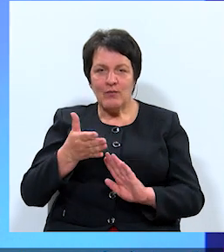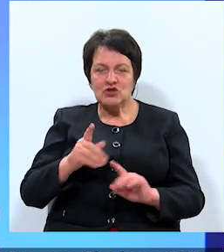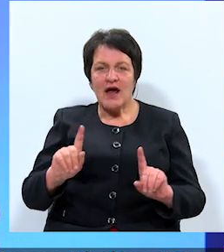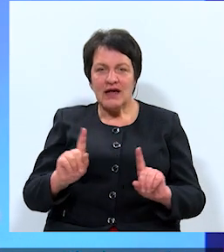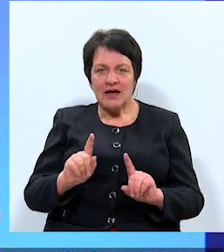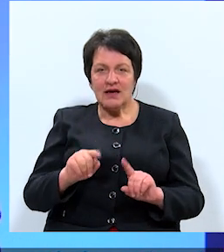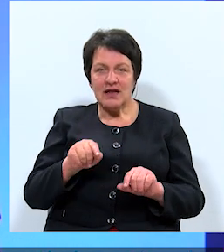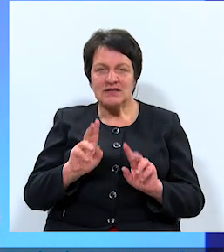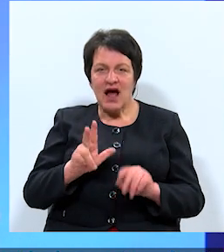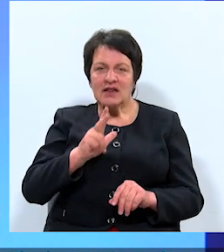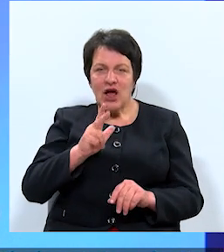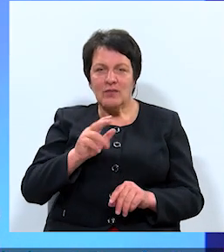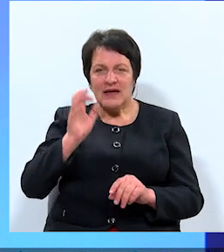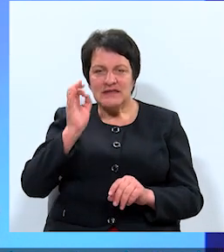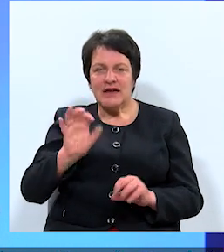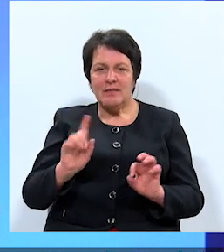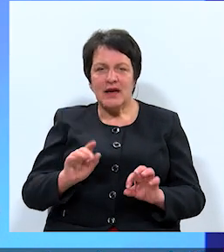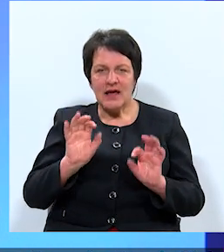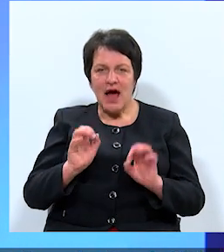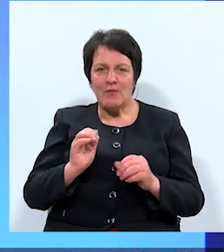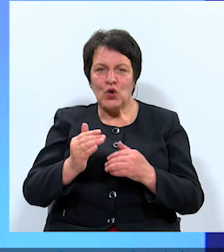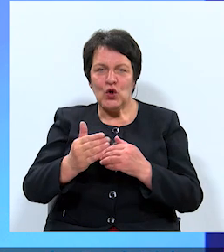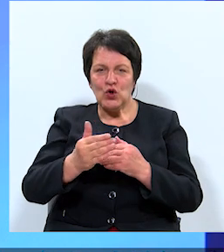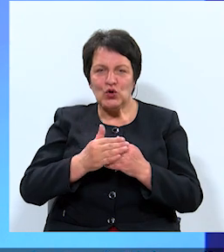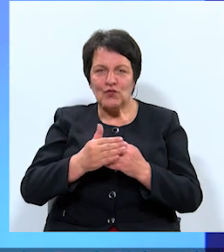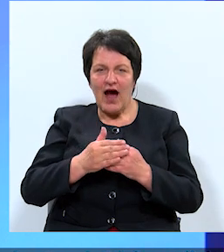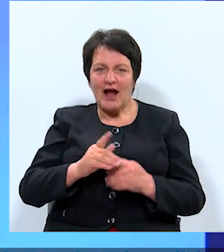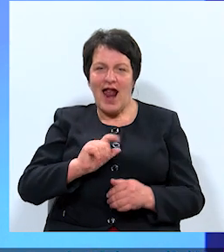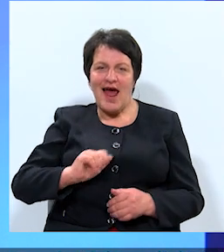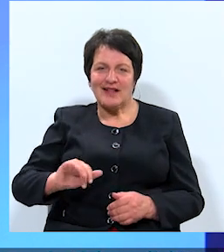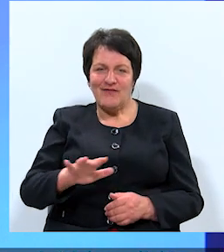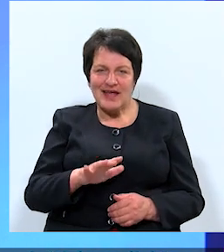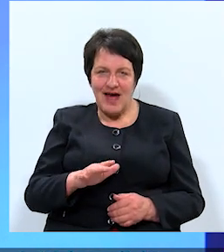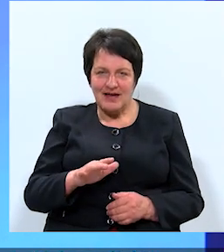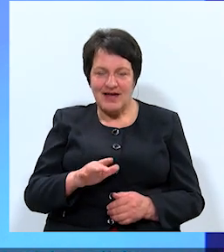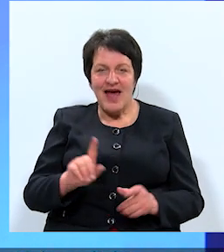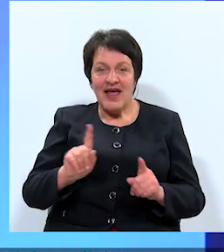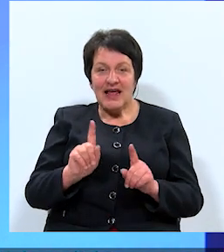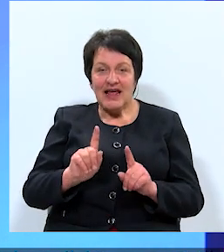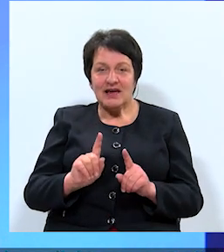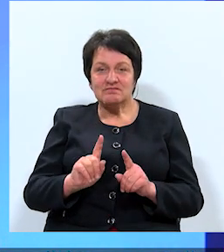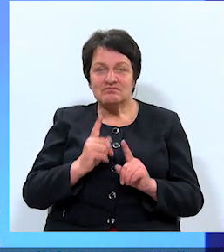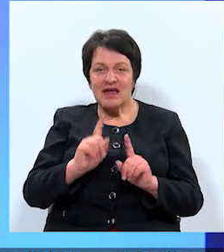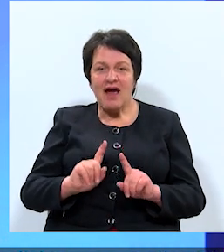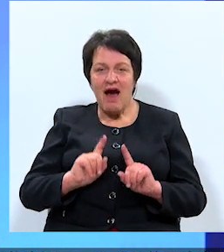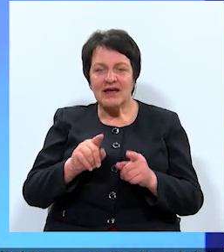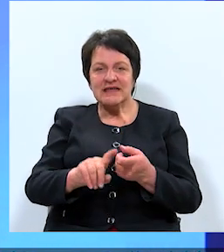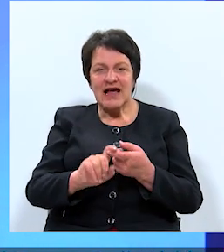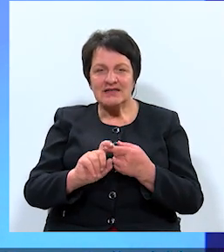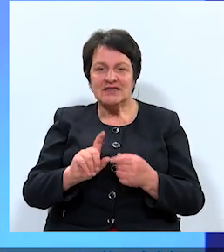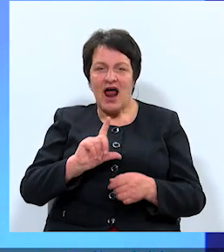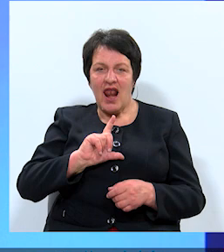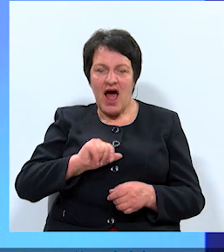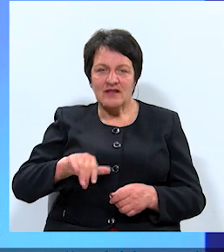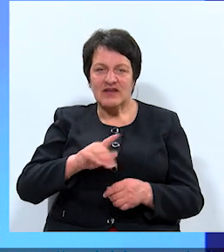īstnībā Daugavpilī jābūt tuvāk Latvijai. Jāiesaistās Latvijas pilsoniskā